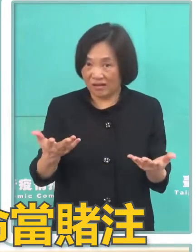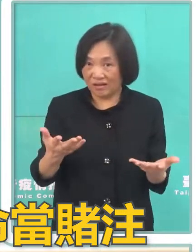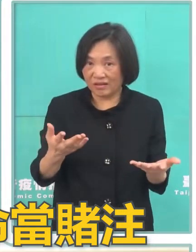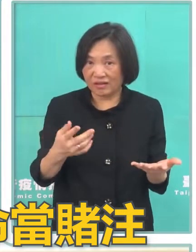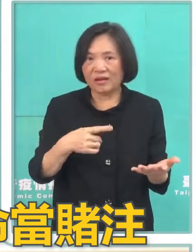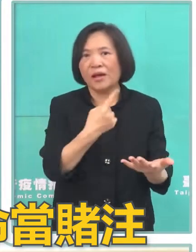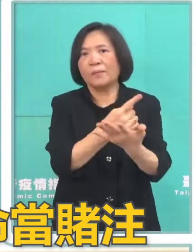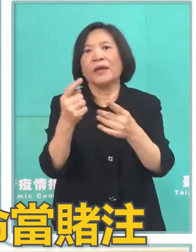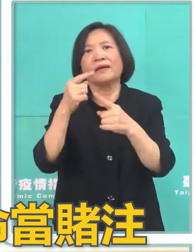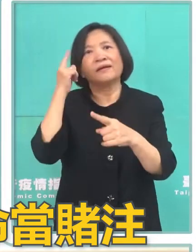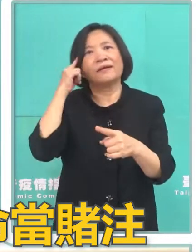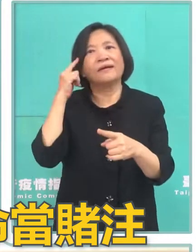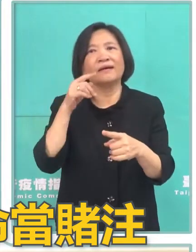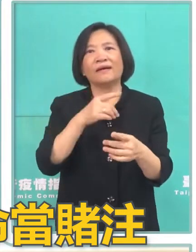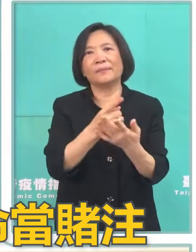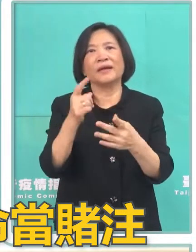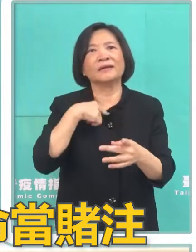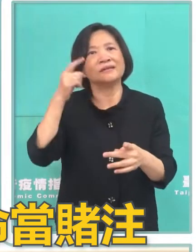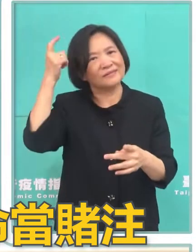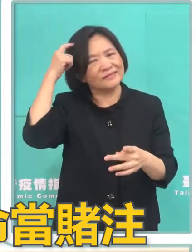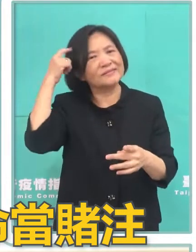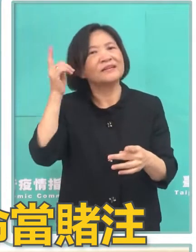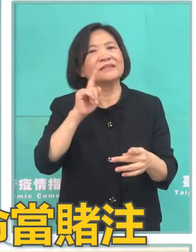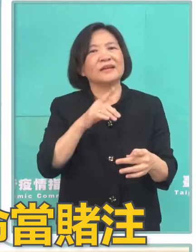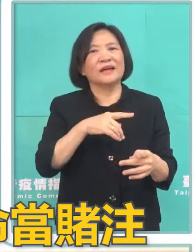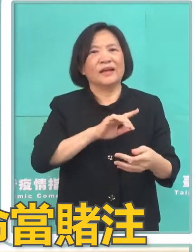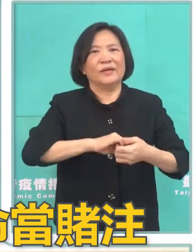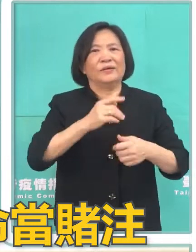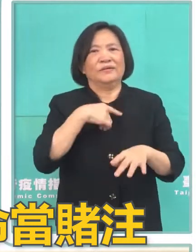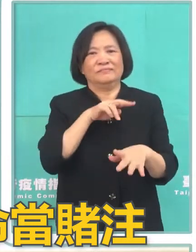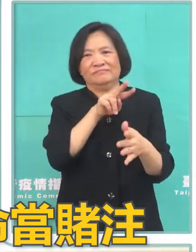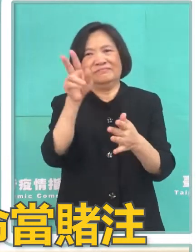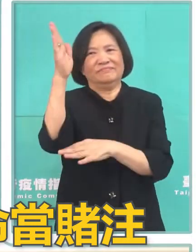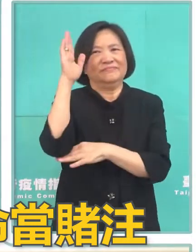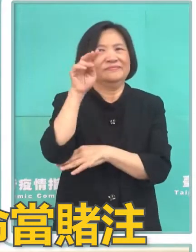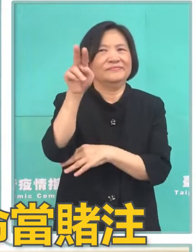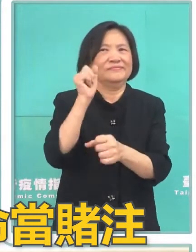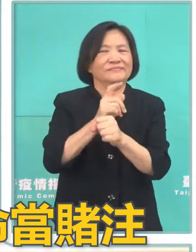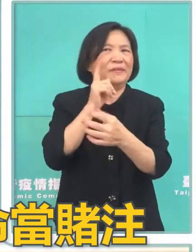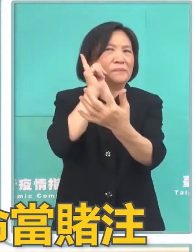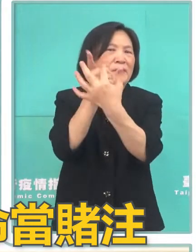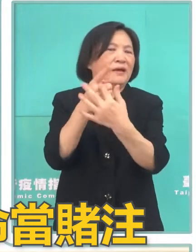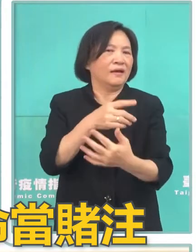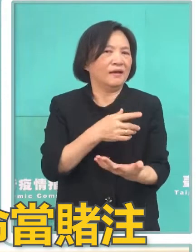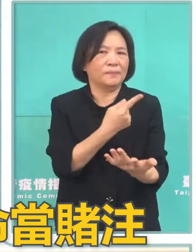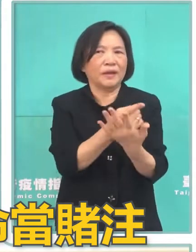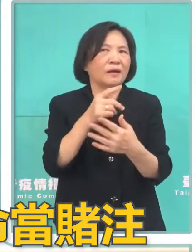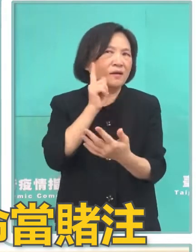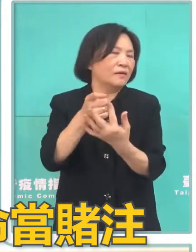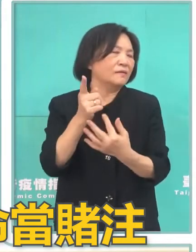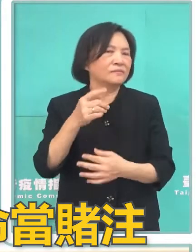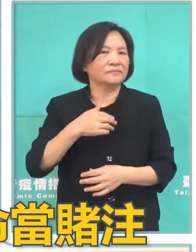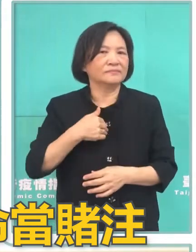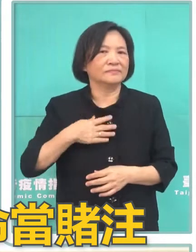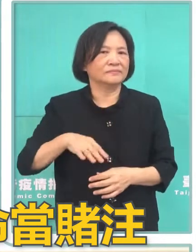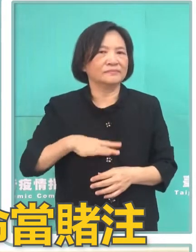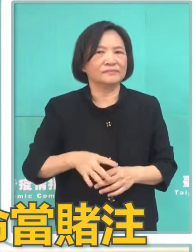大家都是明理的人不會說看不懂政府在幹什麼那麼